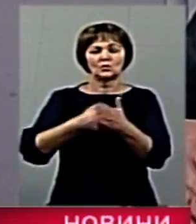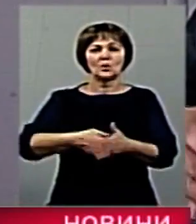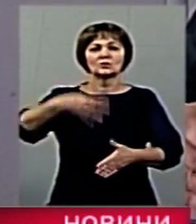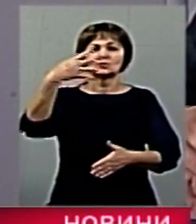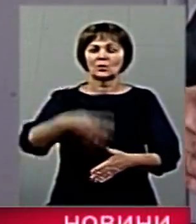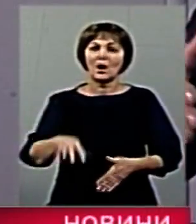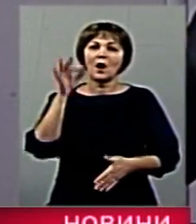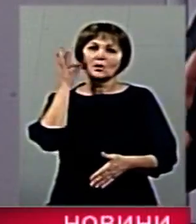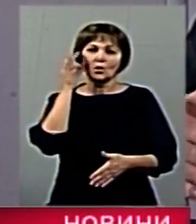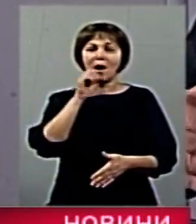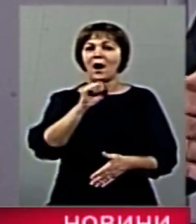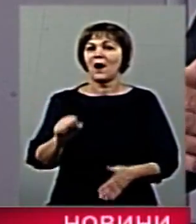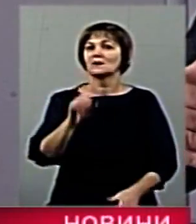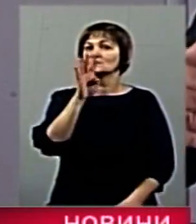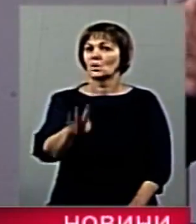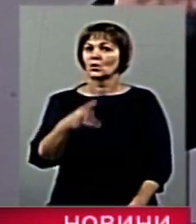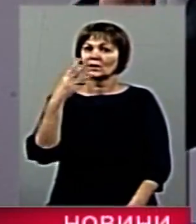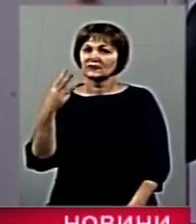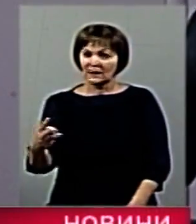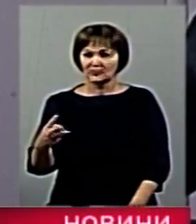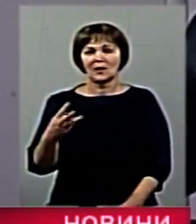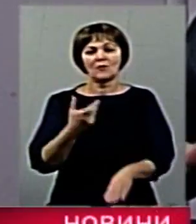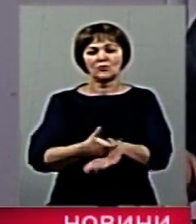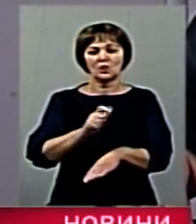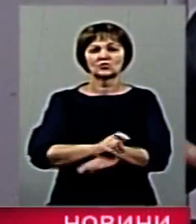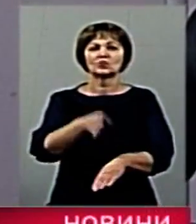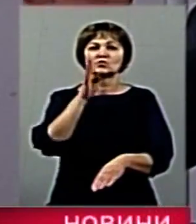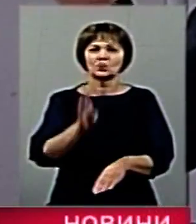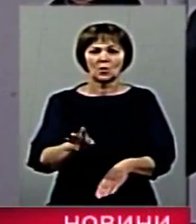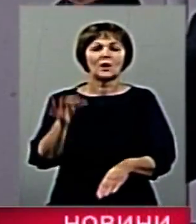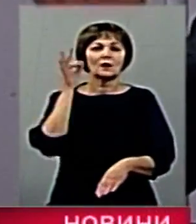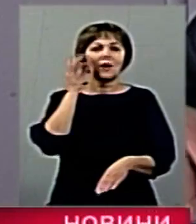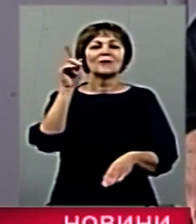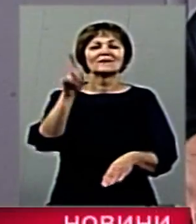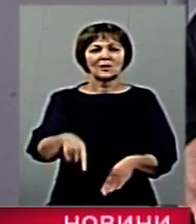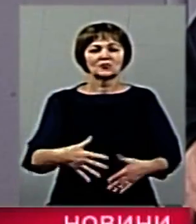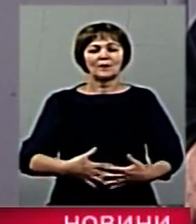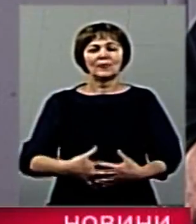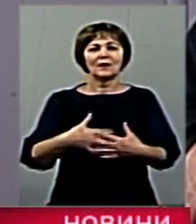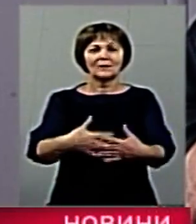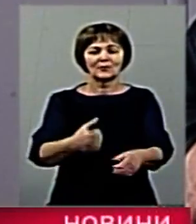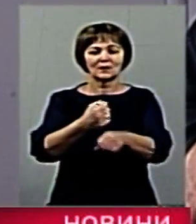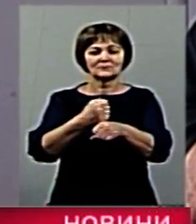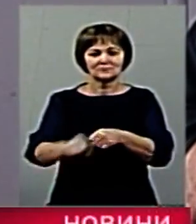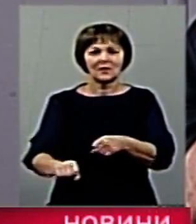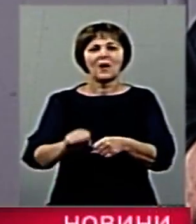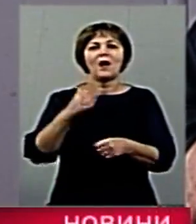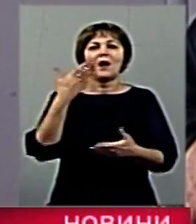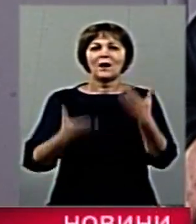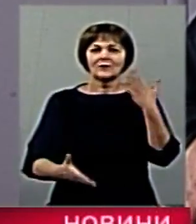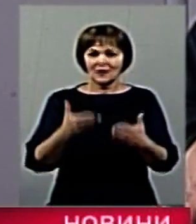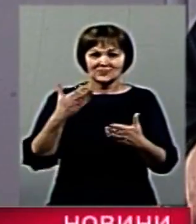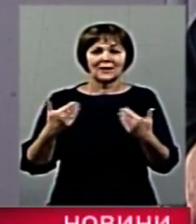років, а вже з 43 року, яким виповнювалося понад 40 років, вже навіть вбирали вагітних, або якщо людина уникала